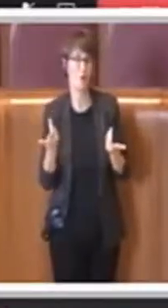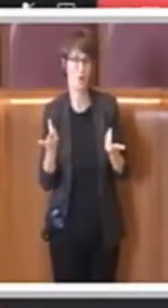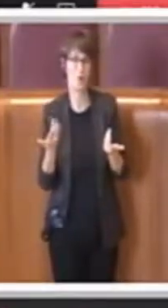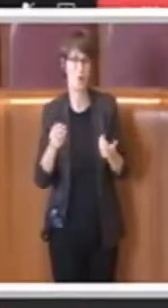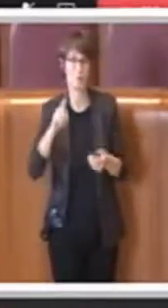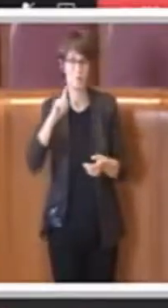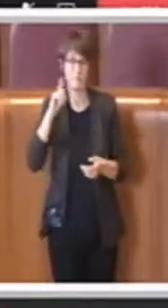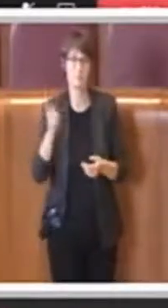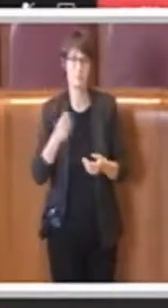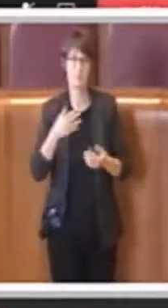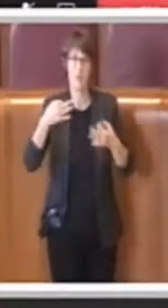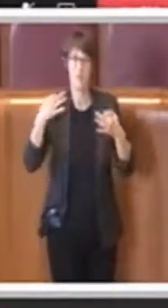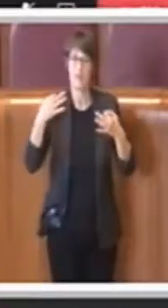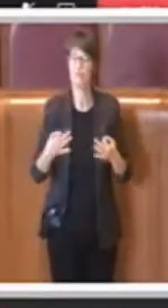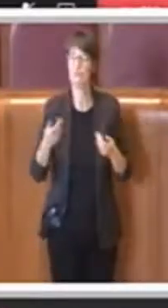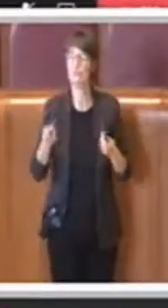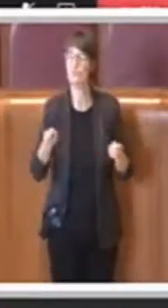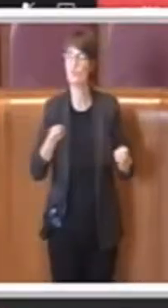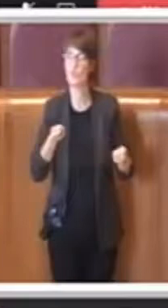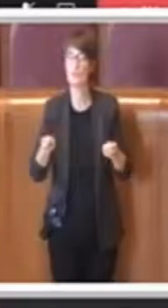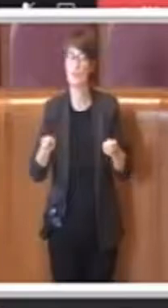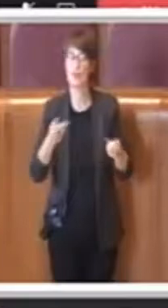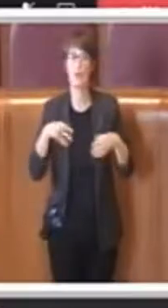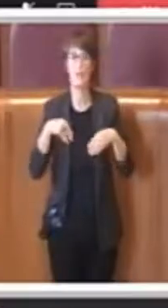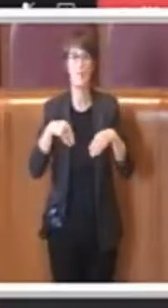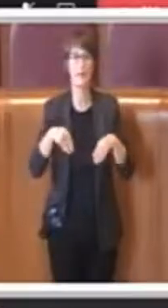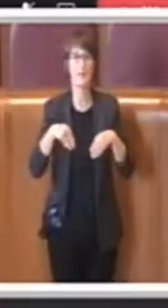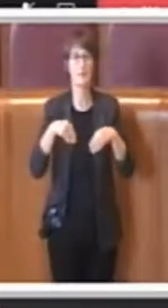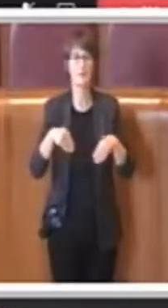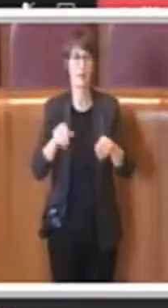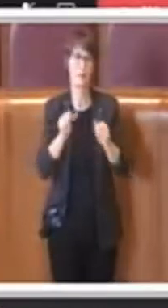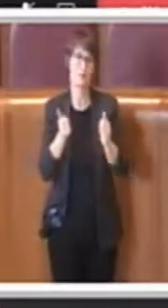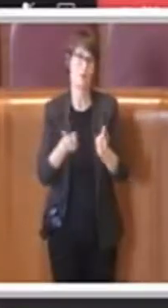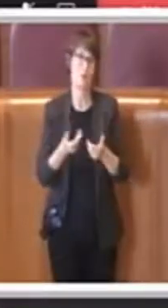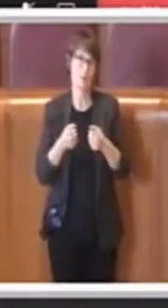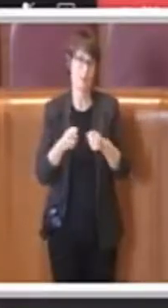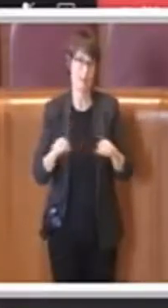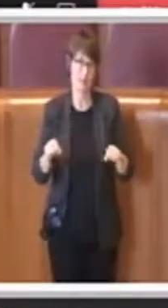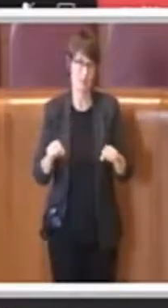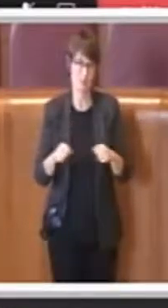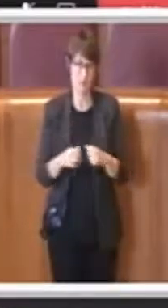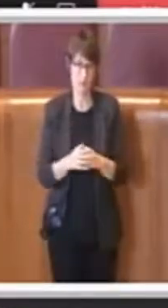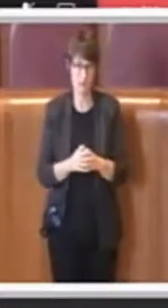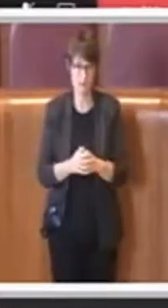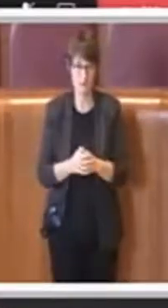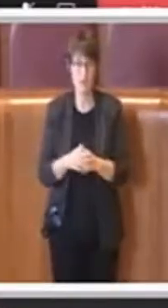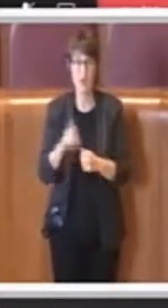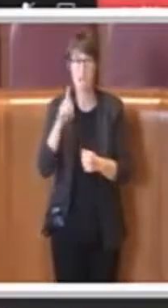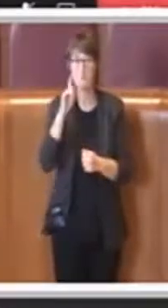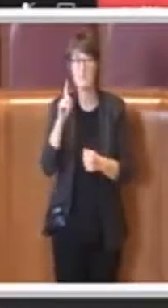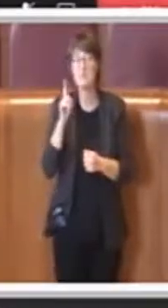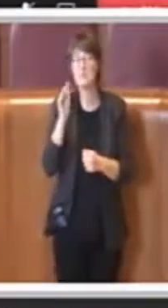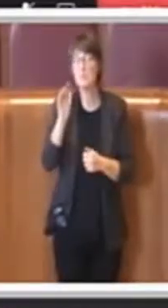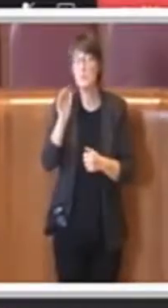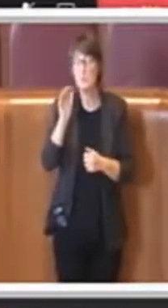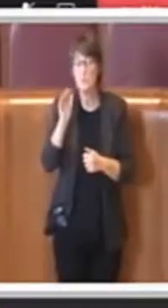partecipazione democratica. Quindi se si vorrà nel futuro